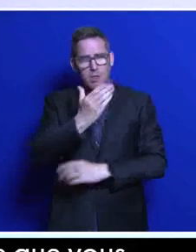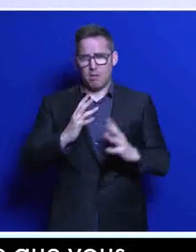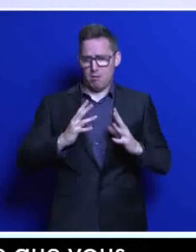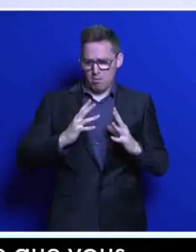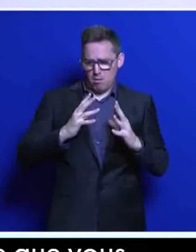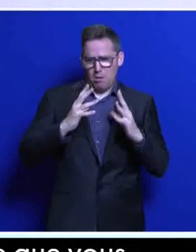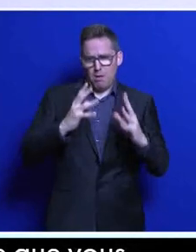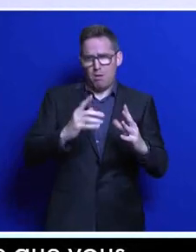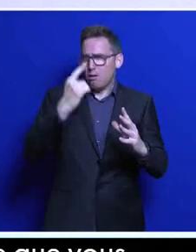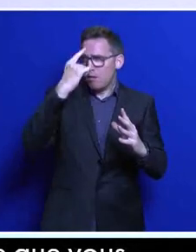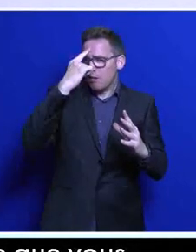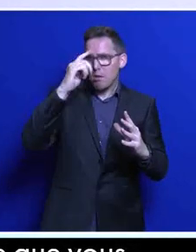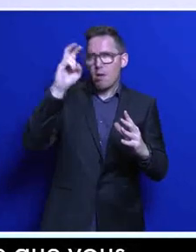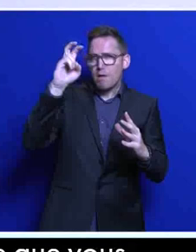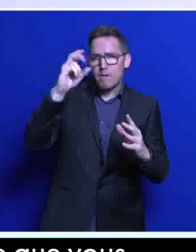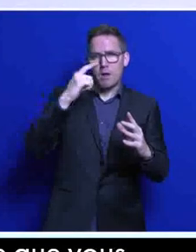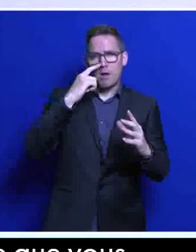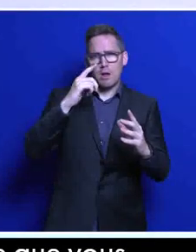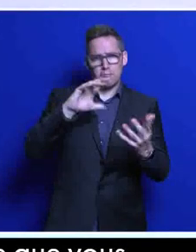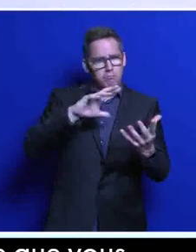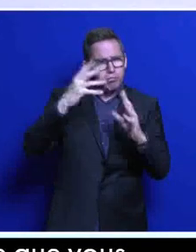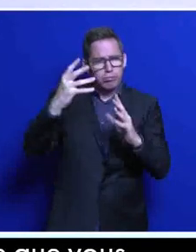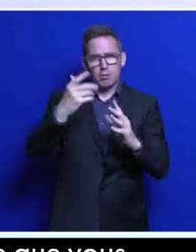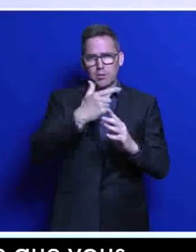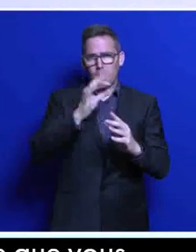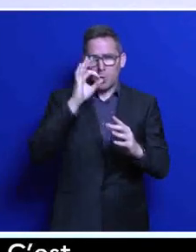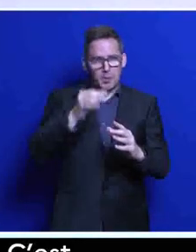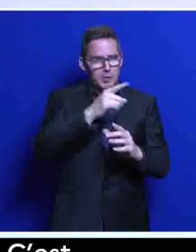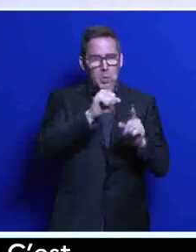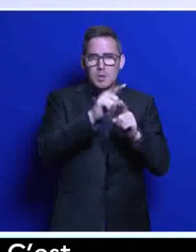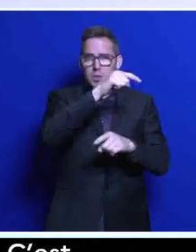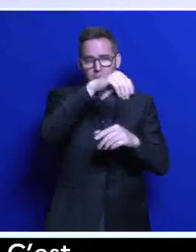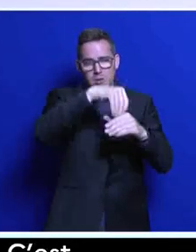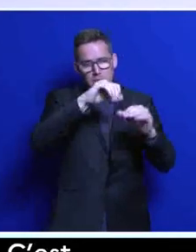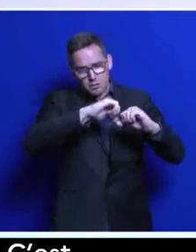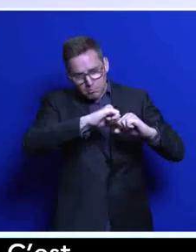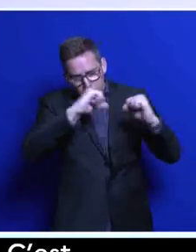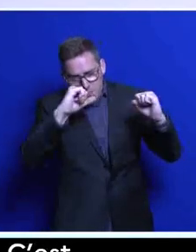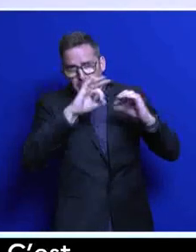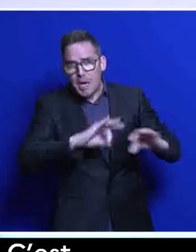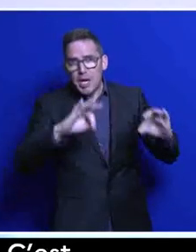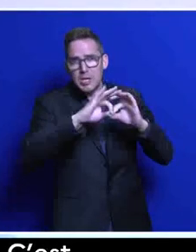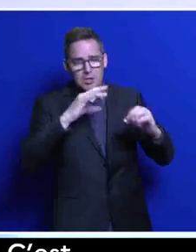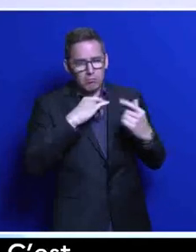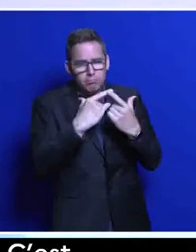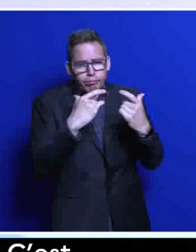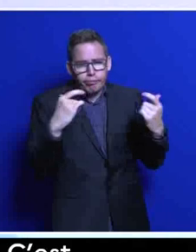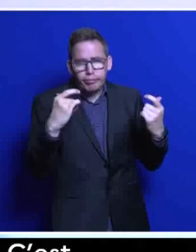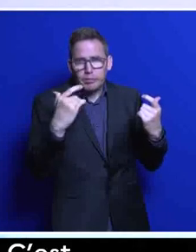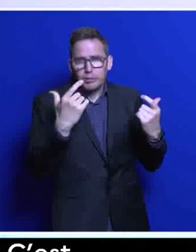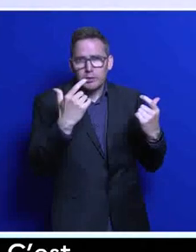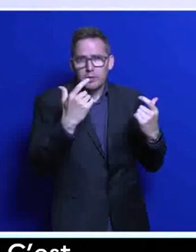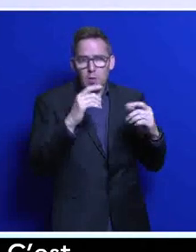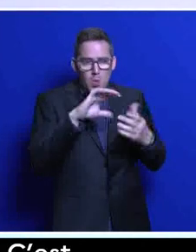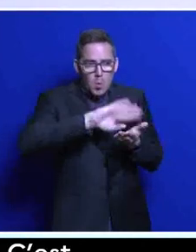pris la mesure du défi, et qu'ils ont aussi les ressources naturelles, et n'hésitons pas à le dire, les